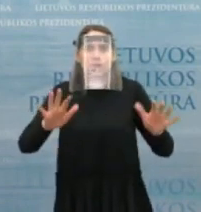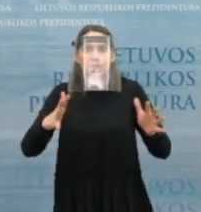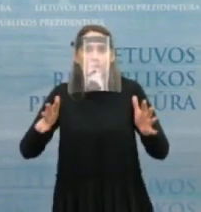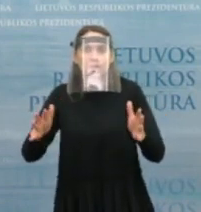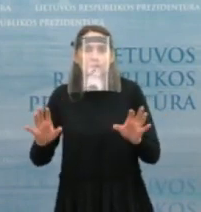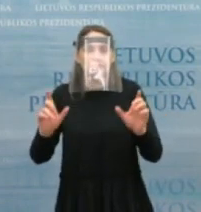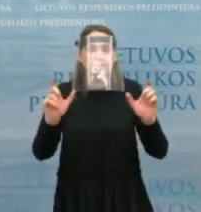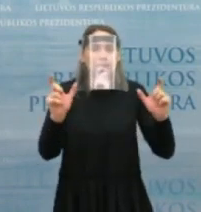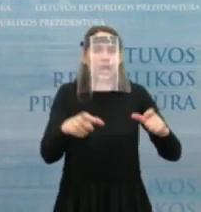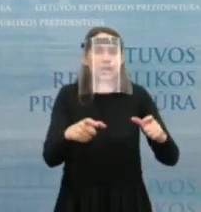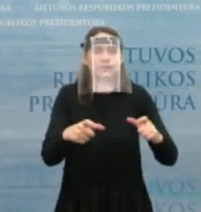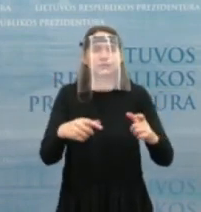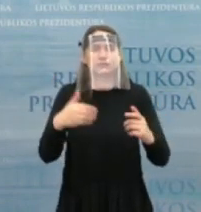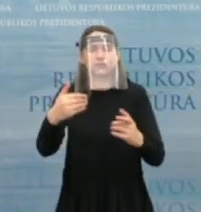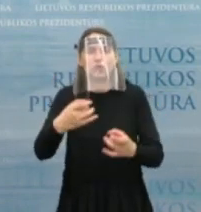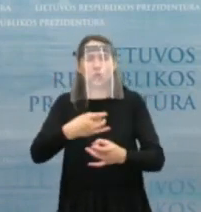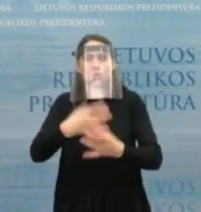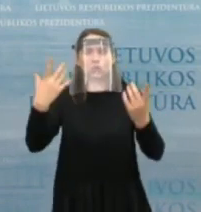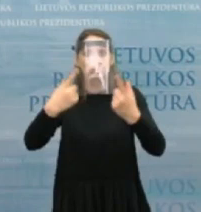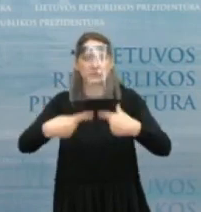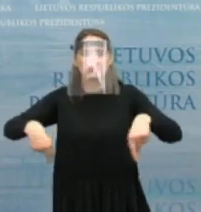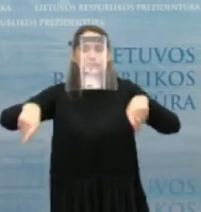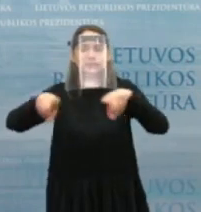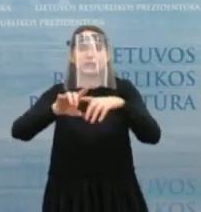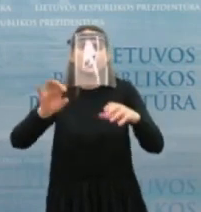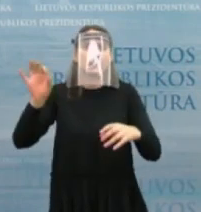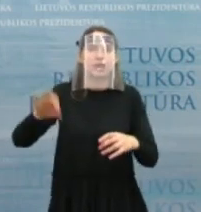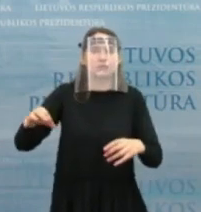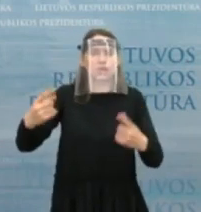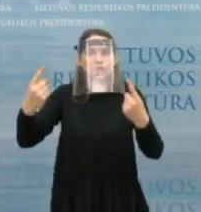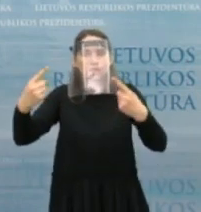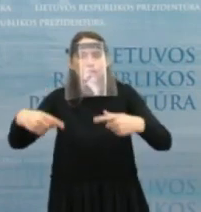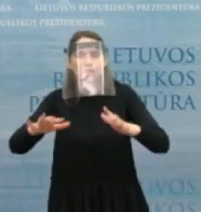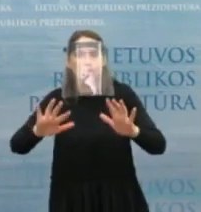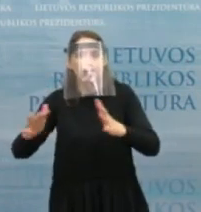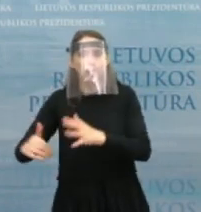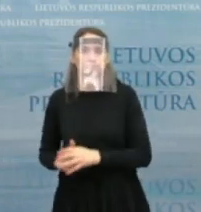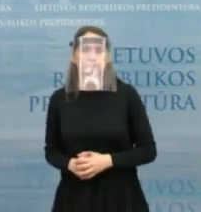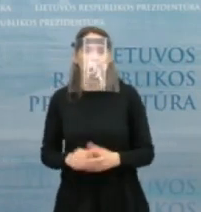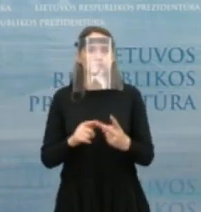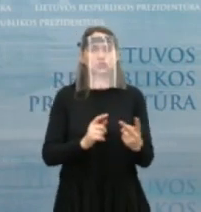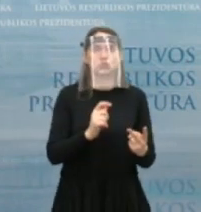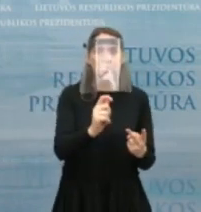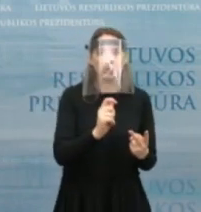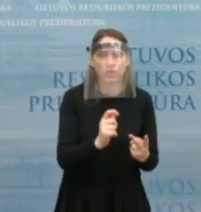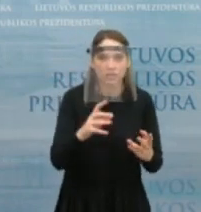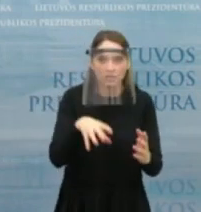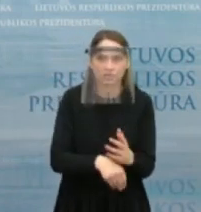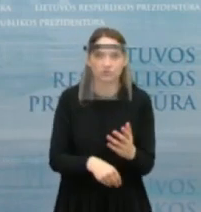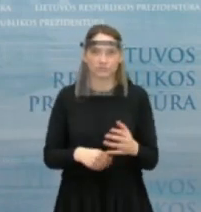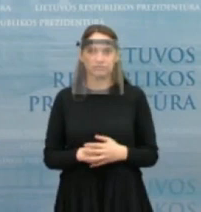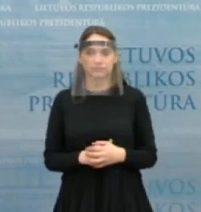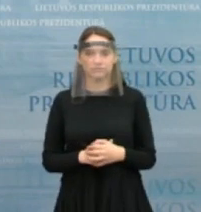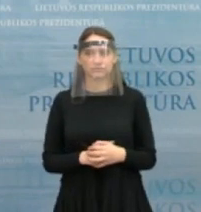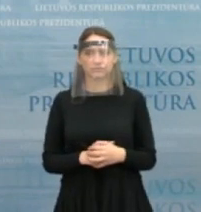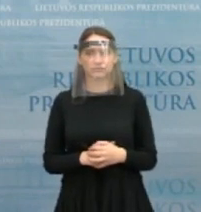karantinas ir jo pasiekmes visam kūrybos sektoriui, žiniasklaidai ir panašiai. Taip